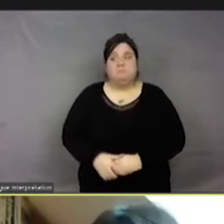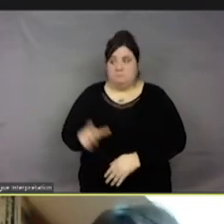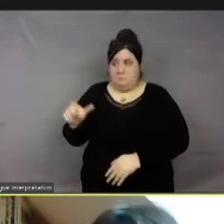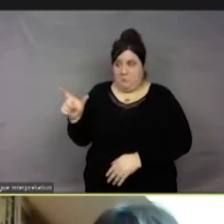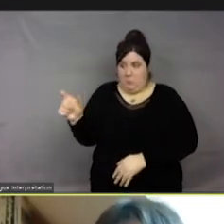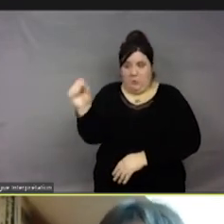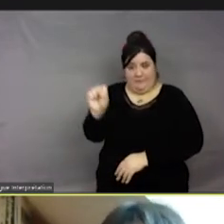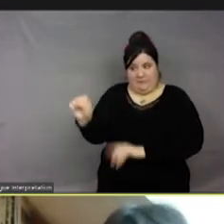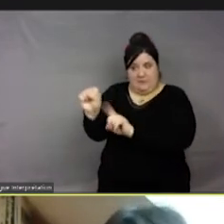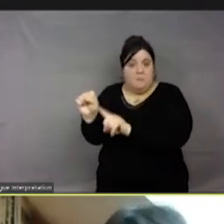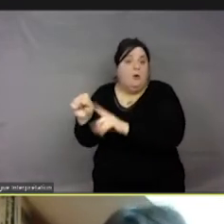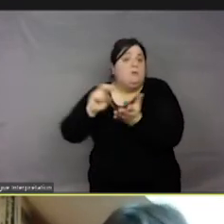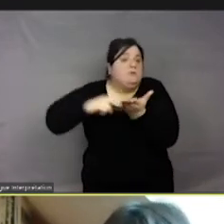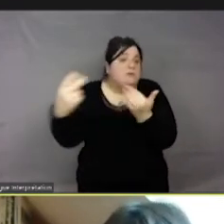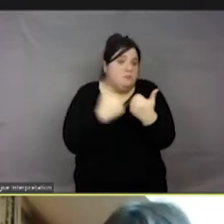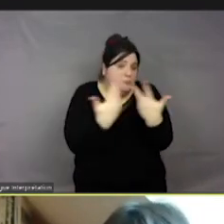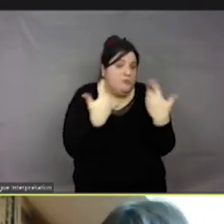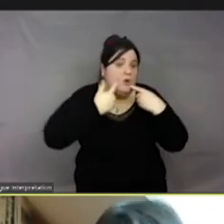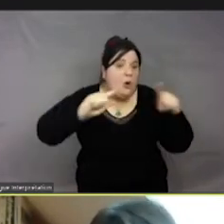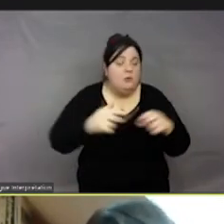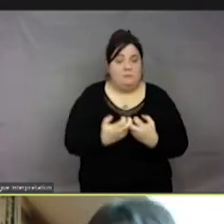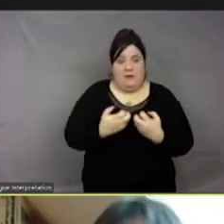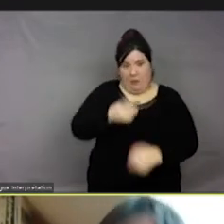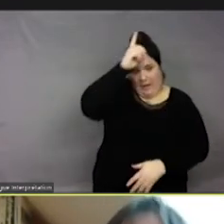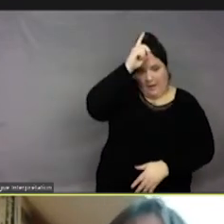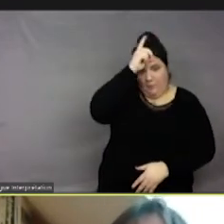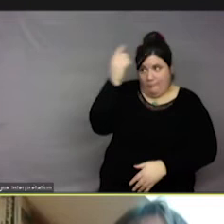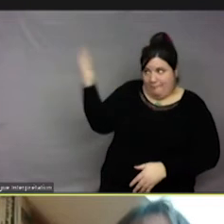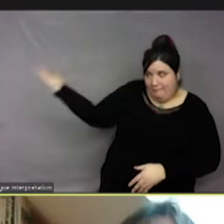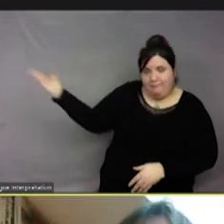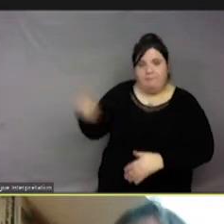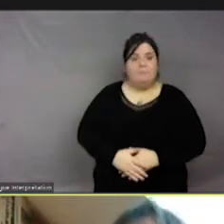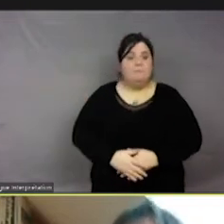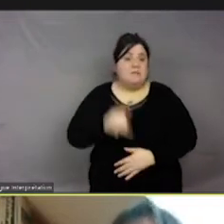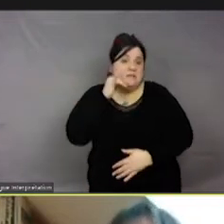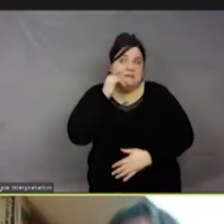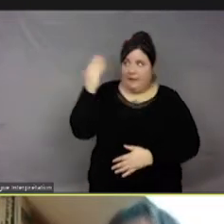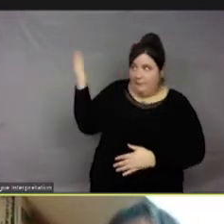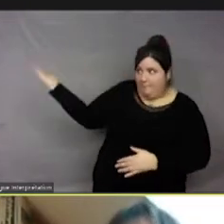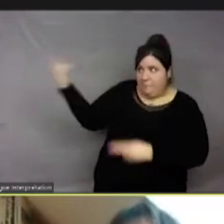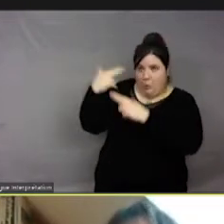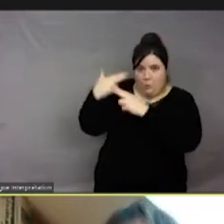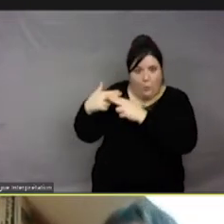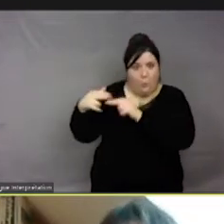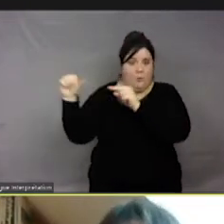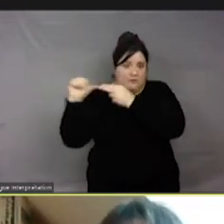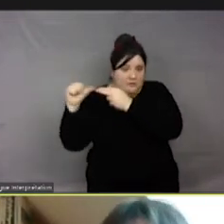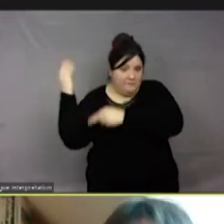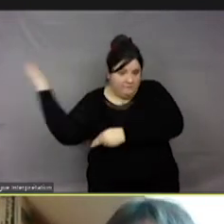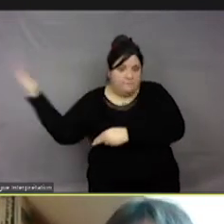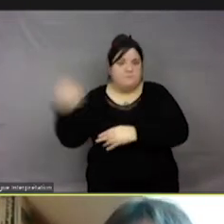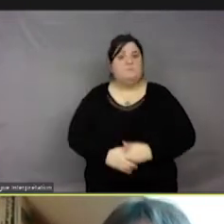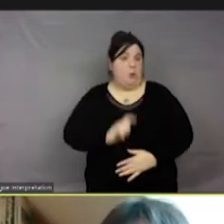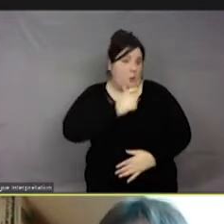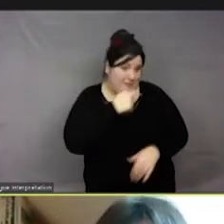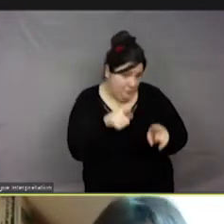sentientismus », il existe en italien « sentienza », sentiente », il existe en anglais, c'est un mot qui a fait sa vie principalement dans